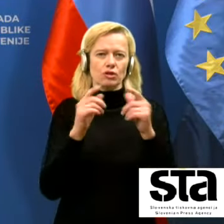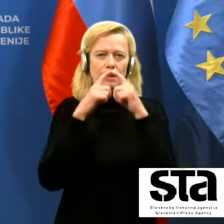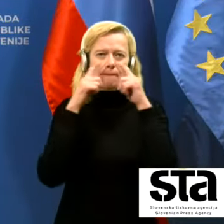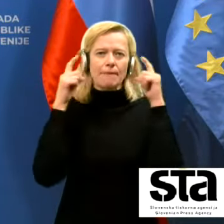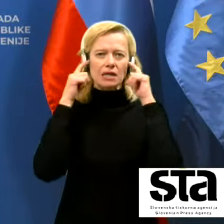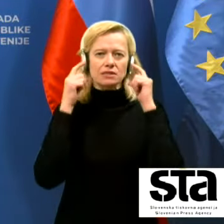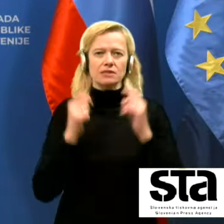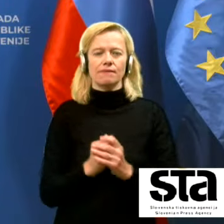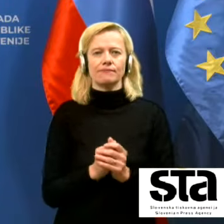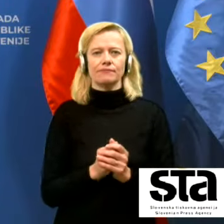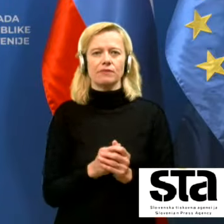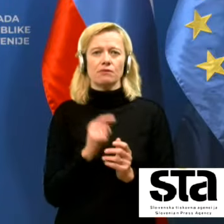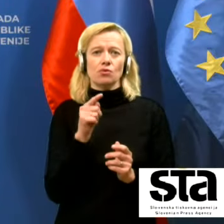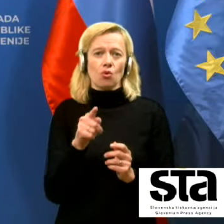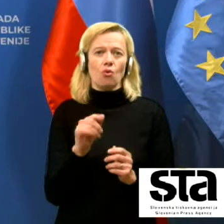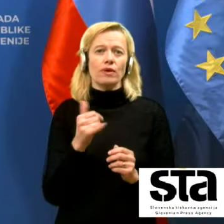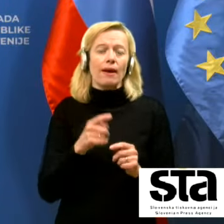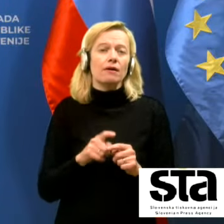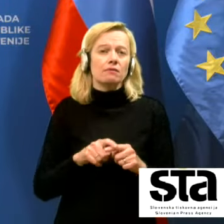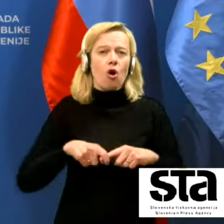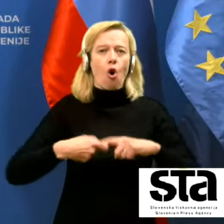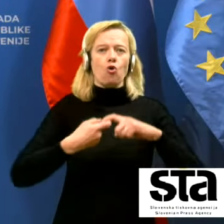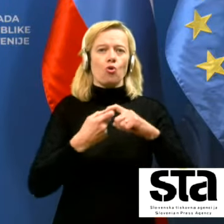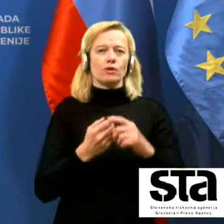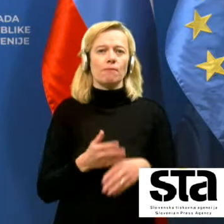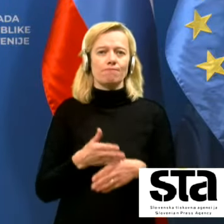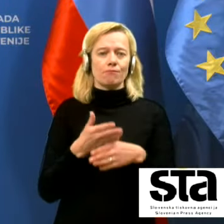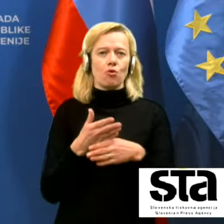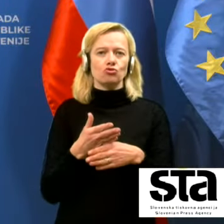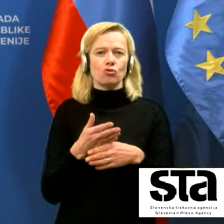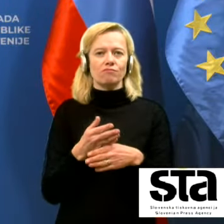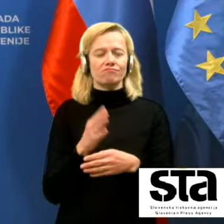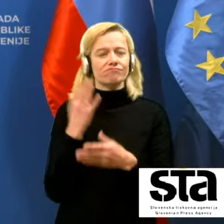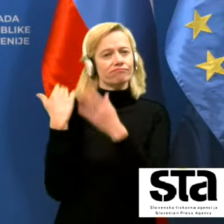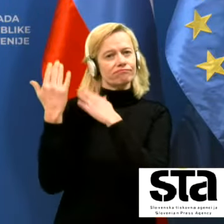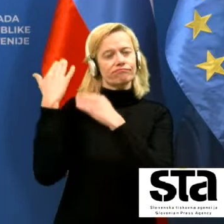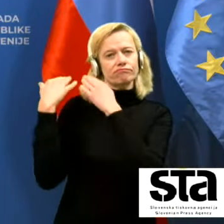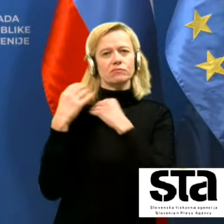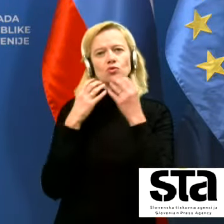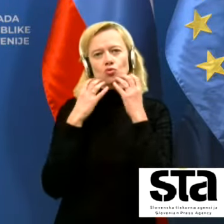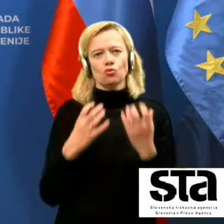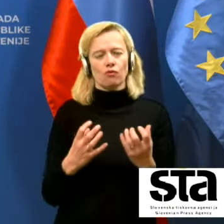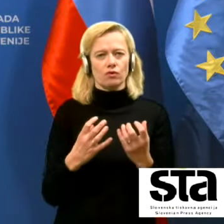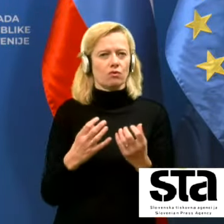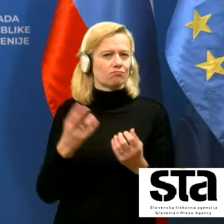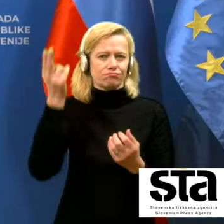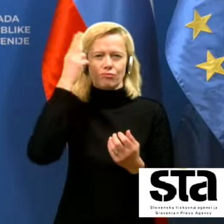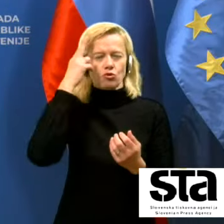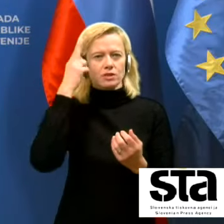In to je urodje, ki je v zgodovini pač širno poznano.